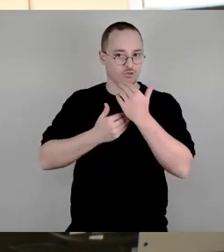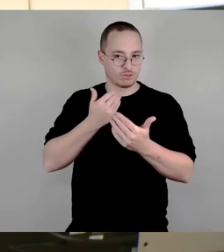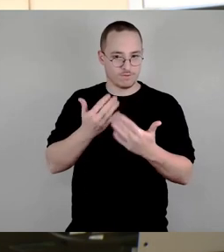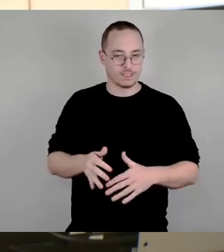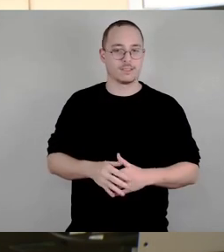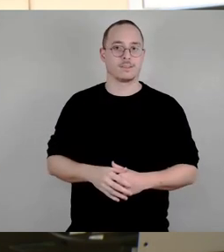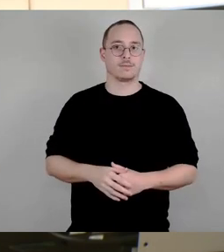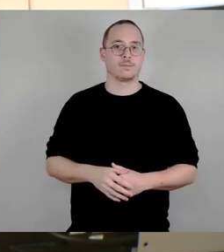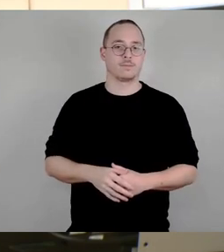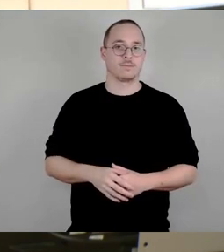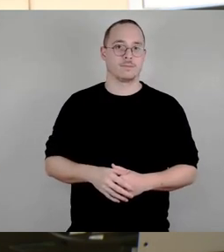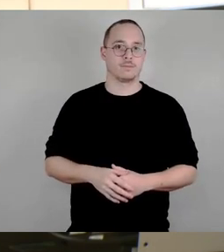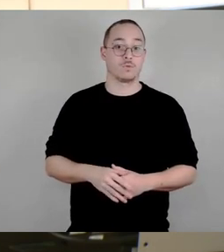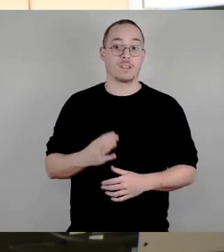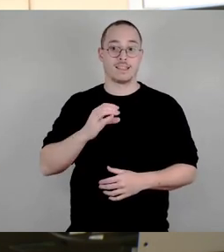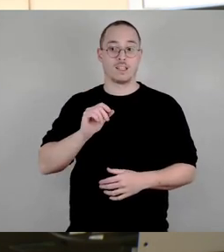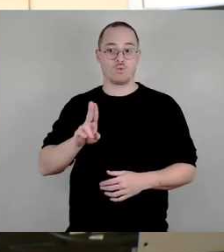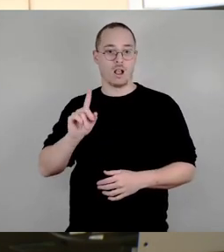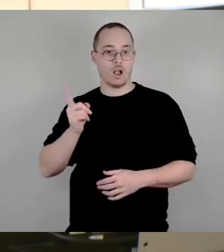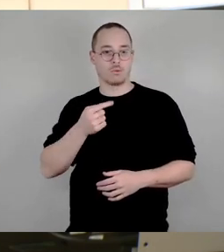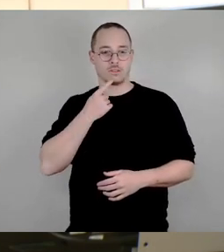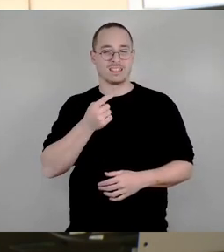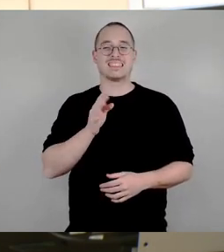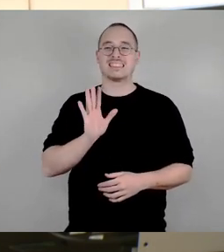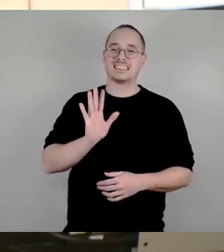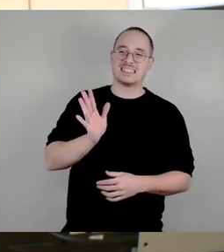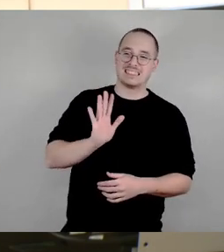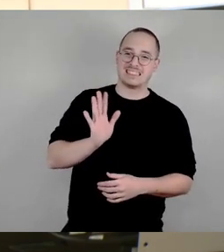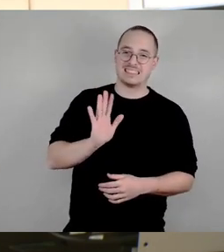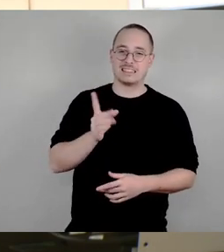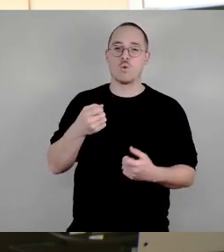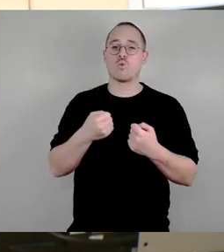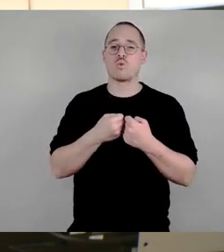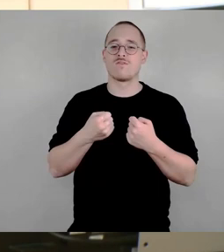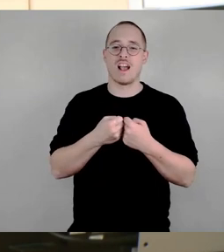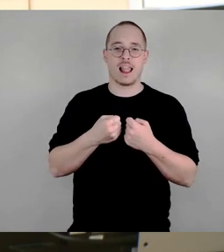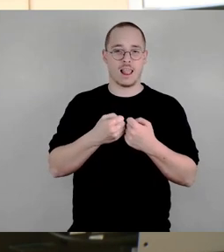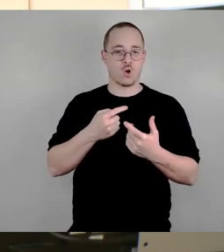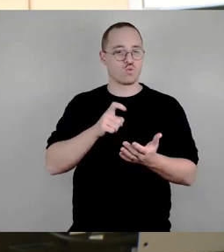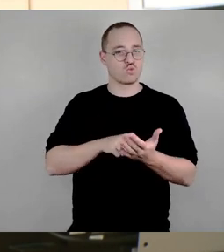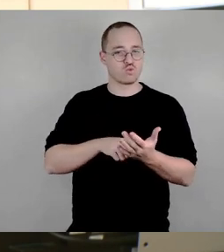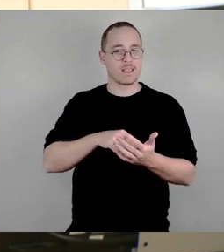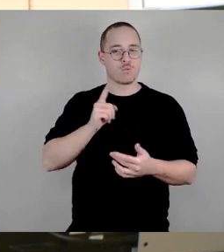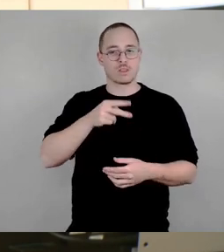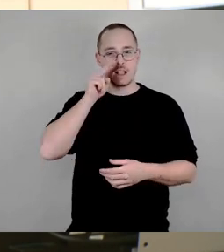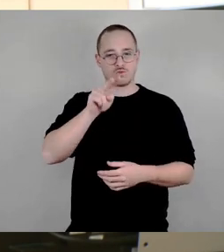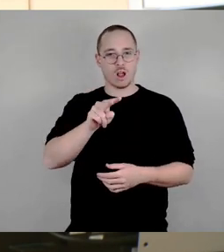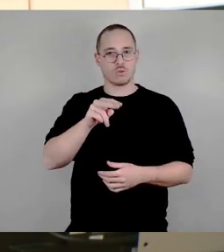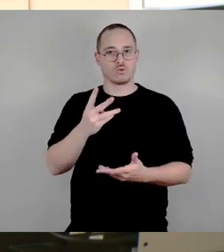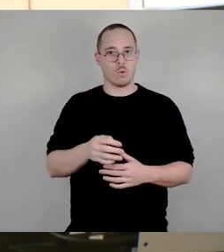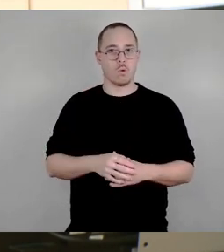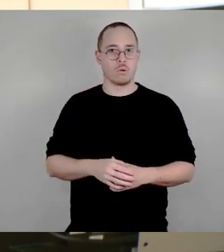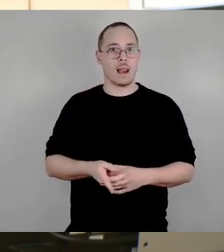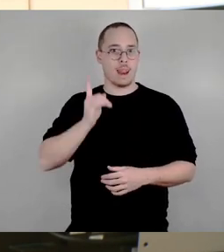Hausaufgabenheft geschrieben, hat gesagt, bitte betrachtet die Unfallursachen, das war letztes Jahr, vier Jahre später als wir, aber immerhin.